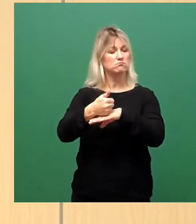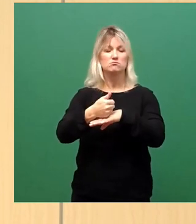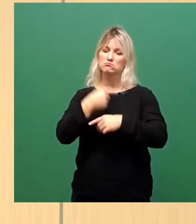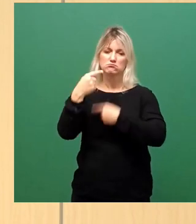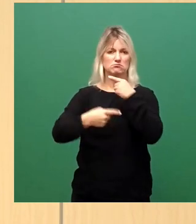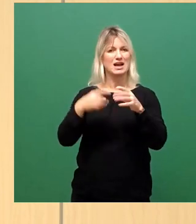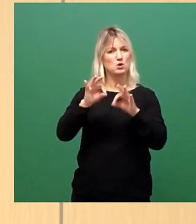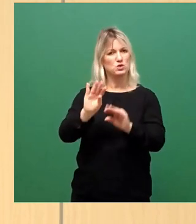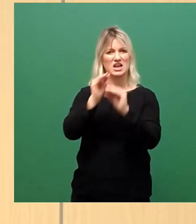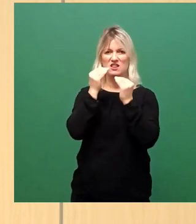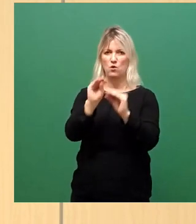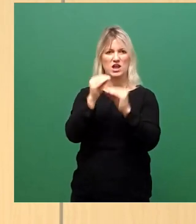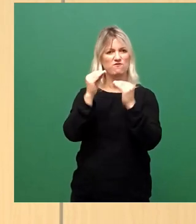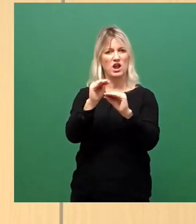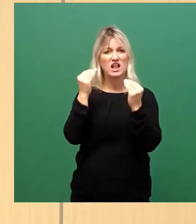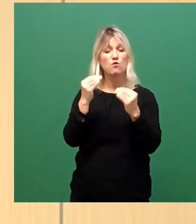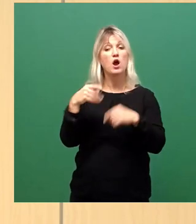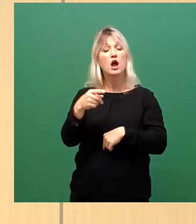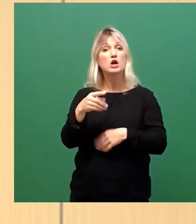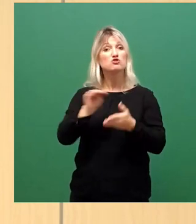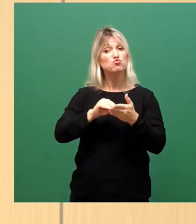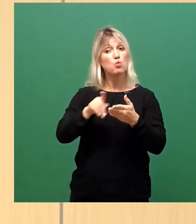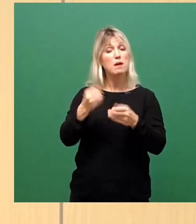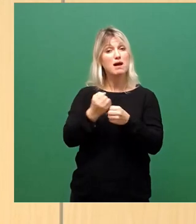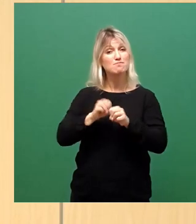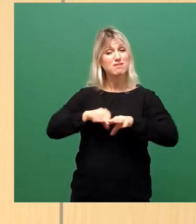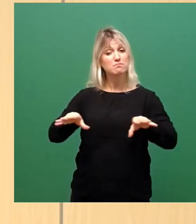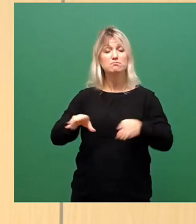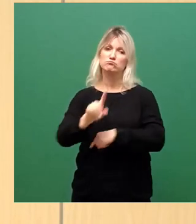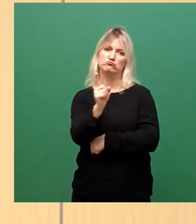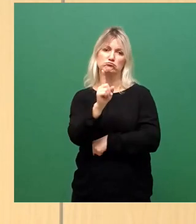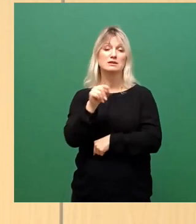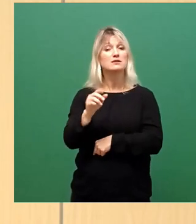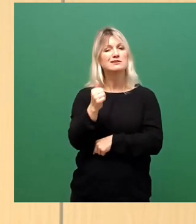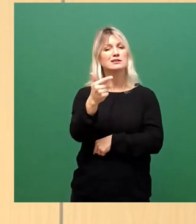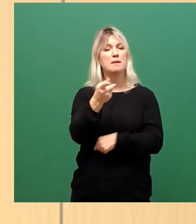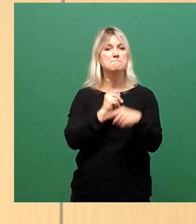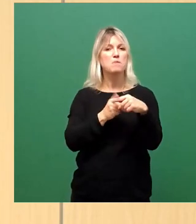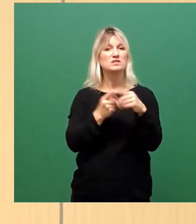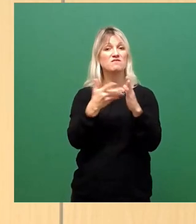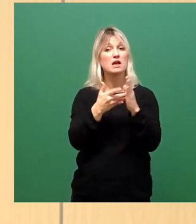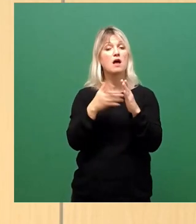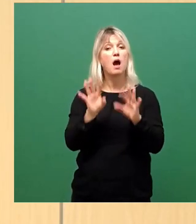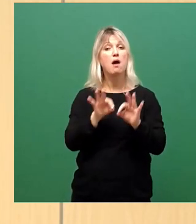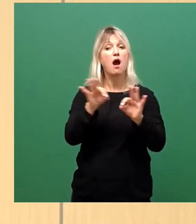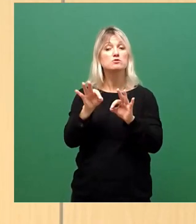dort nämlich die Schule kein Verbreiter ist. Es werden zwar welche getestet, positiv, aber die haben sich meistens außerhalb angesteckt. Insofern stimmt es in der Tat, dass die Schulen nicht unbedingt